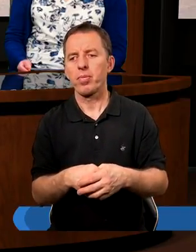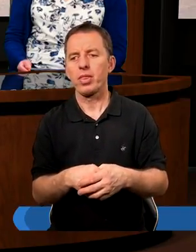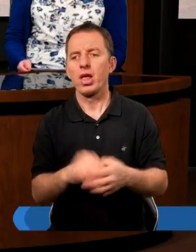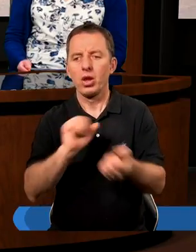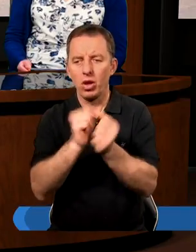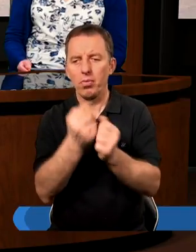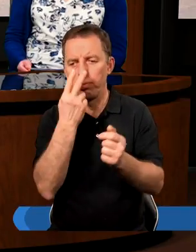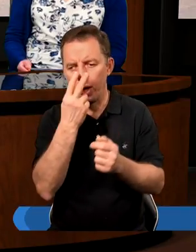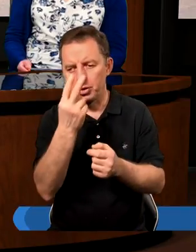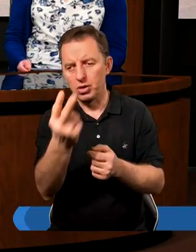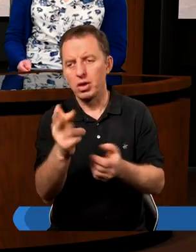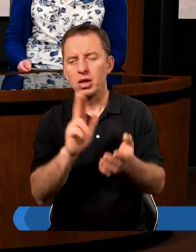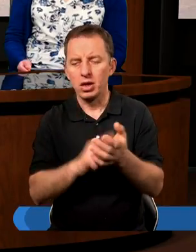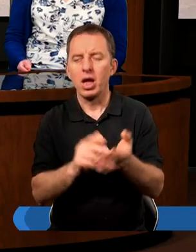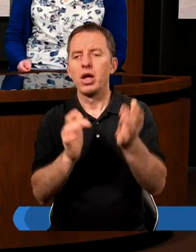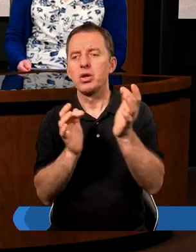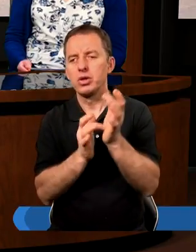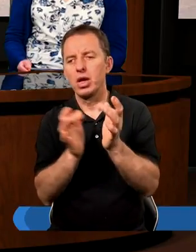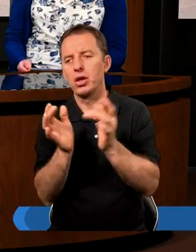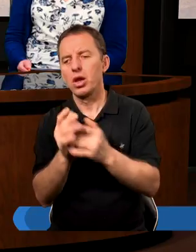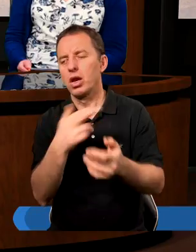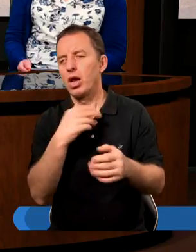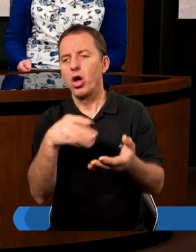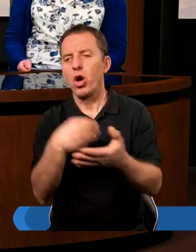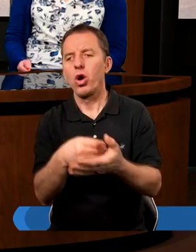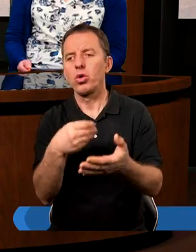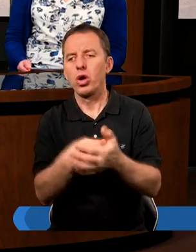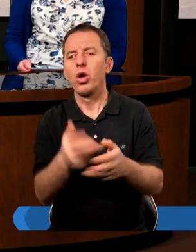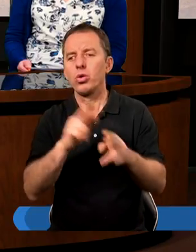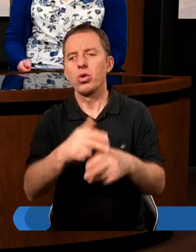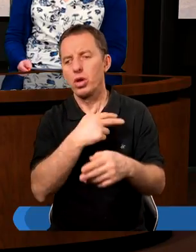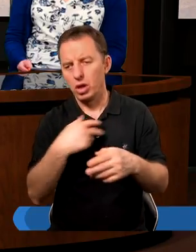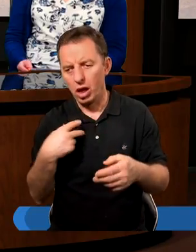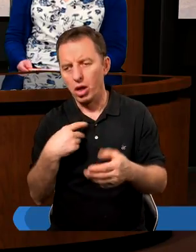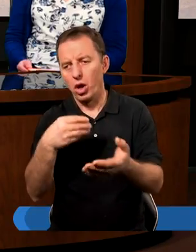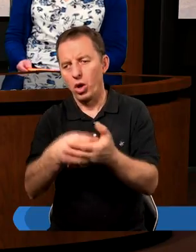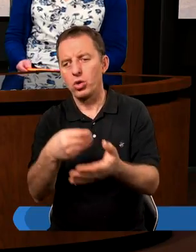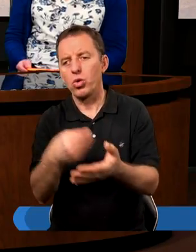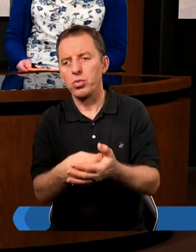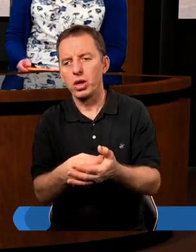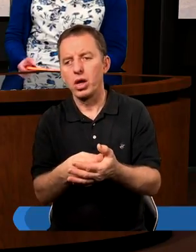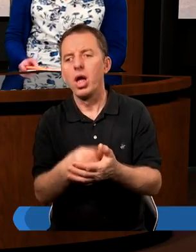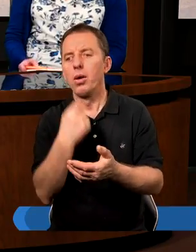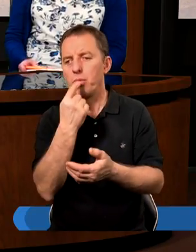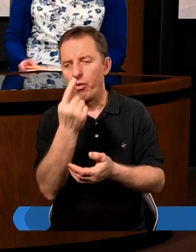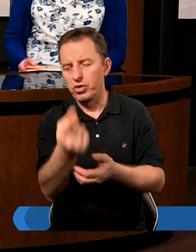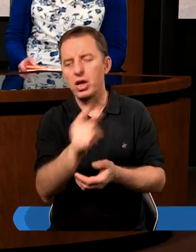Natomiast kiedy patrzymy na Jezusa Chrystusa, który jest naszym odkupicielem, który nas odkupił, to jest powiedziane, że